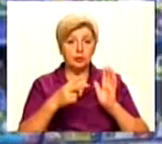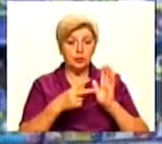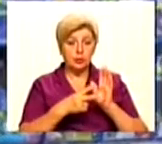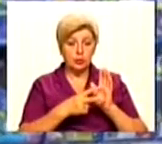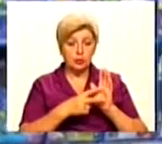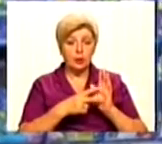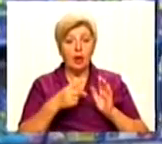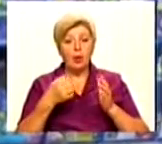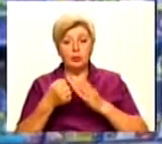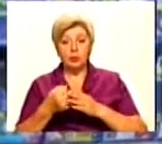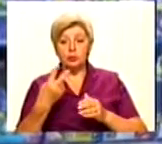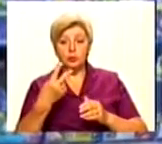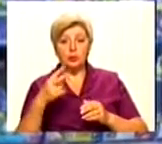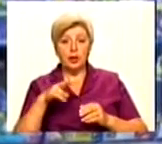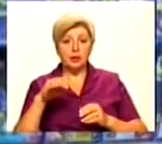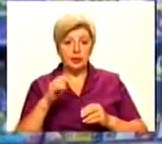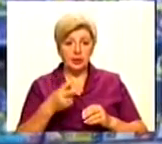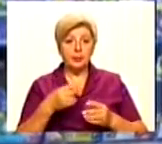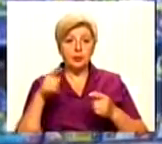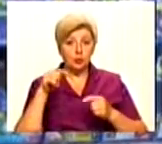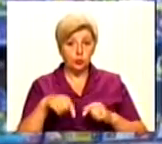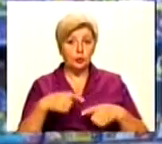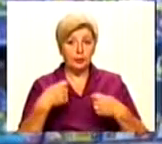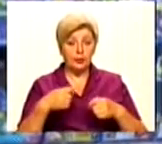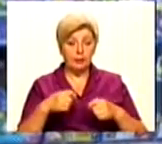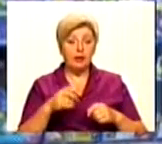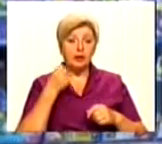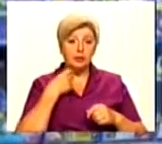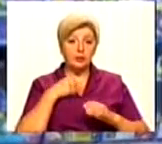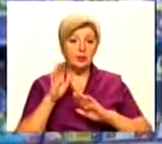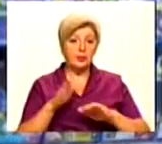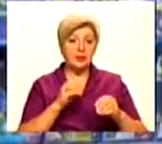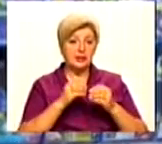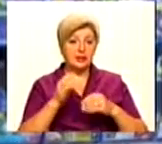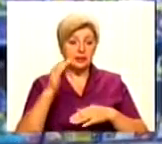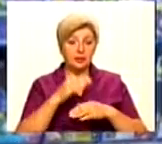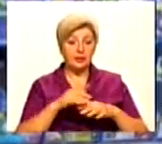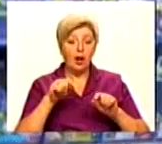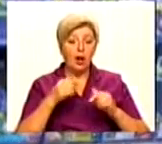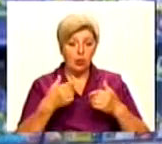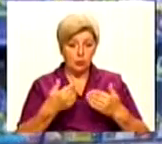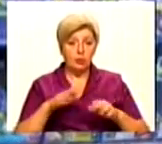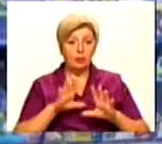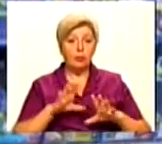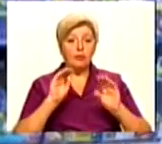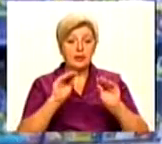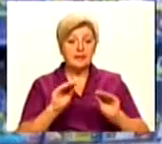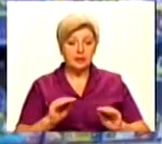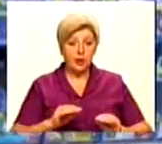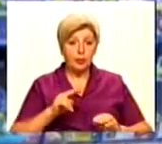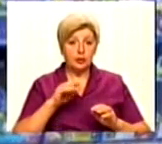липня, факт про те, що тут продавали алкоголь після 10-ї. Був складений протокол про адміністративне правопорушення за статтею